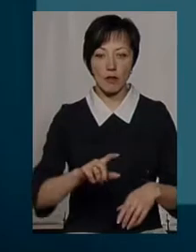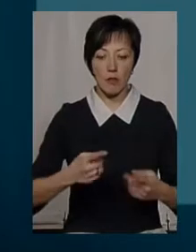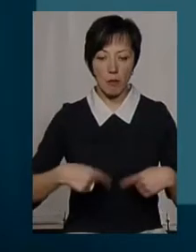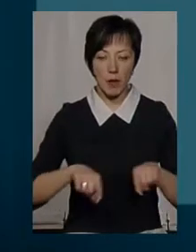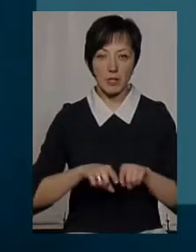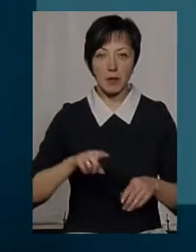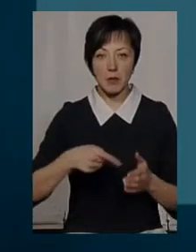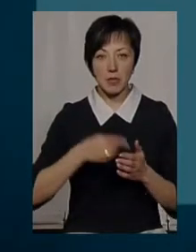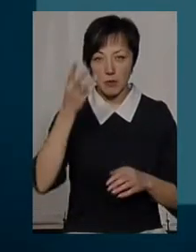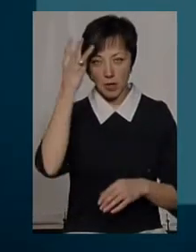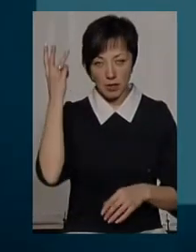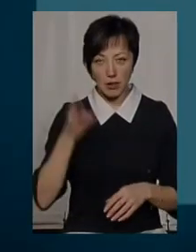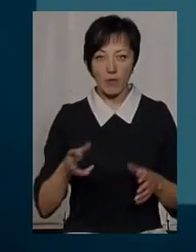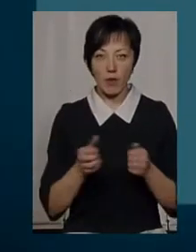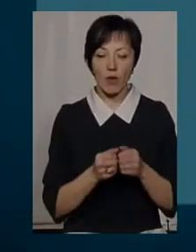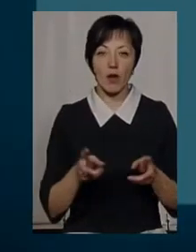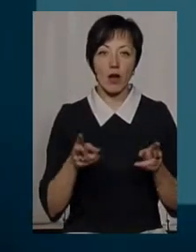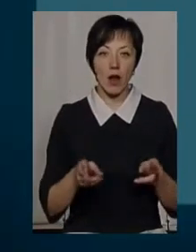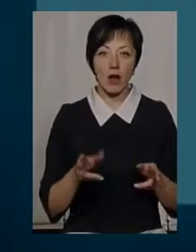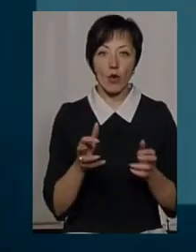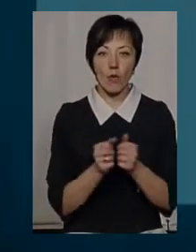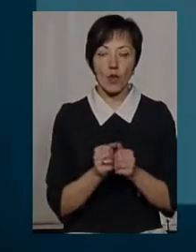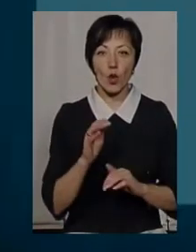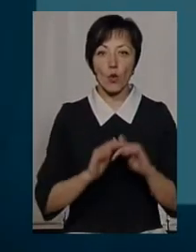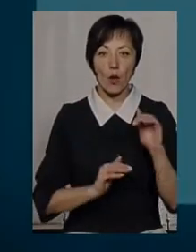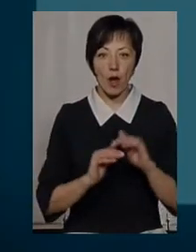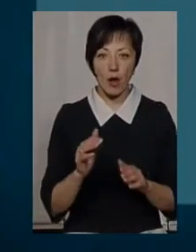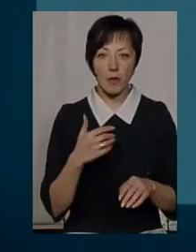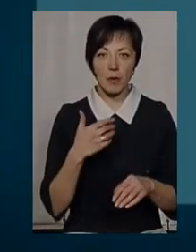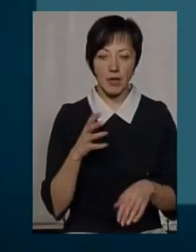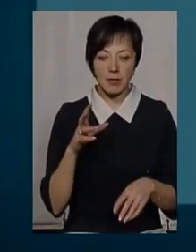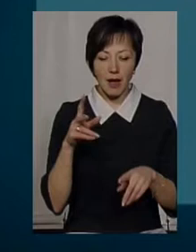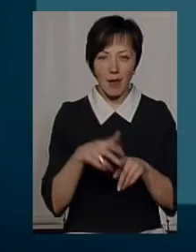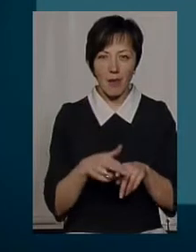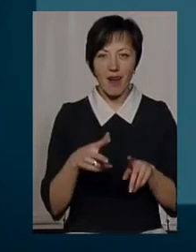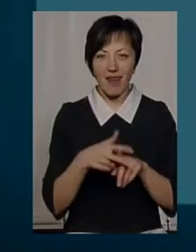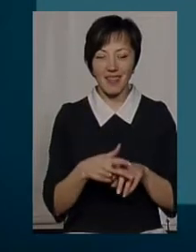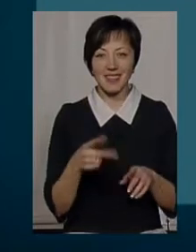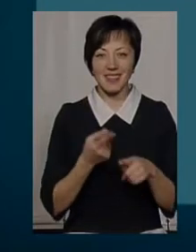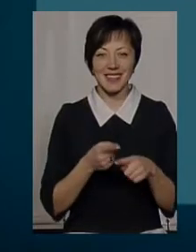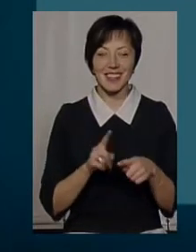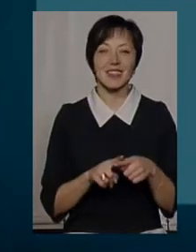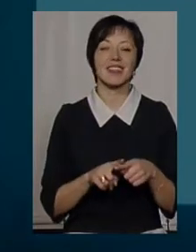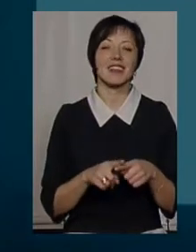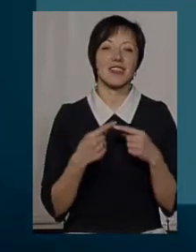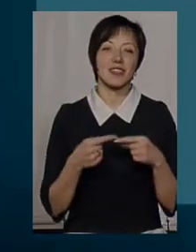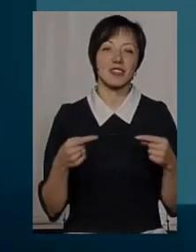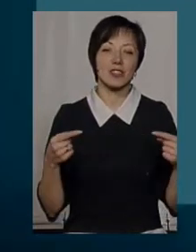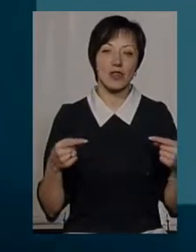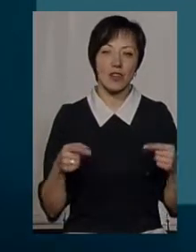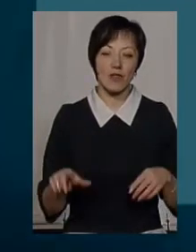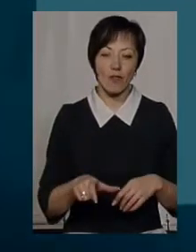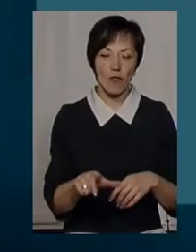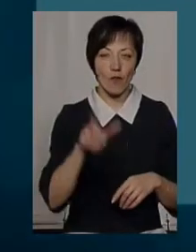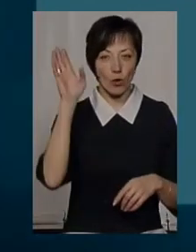Хмельницького. Міше виловлювати крахів, ловили руками, нас хапали за пальці цими клешнями по інших водоймах